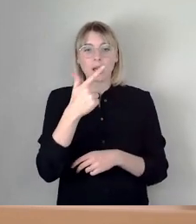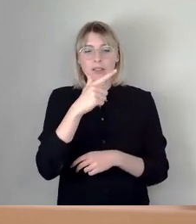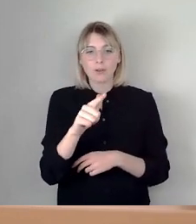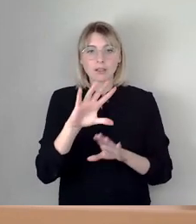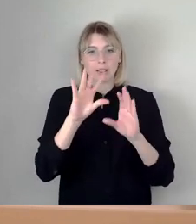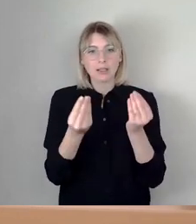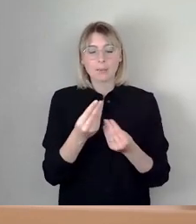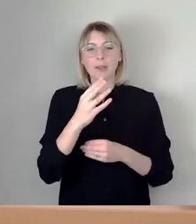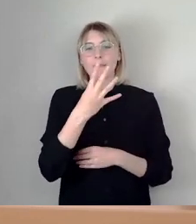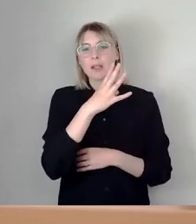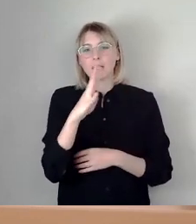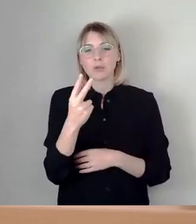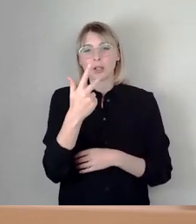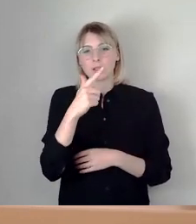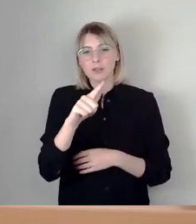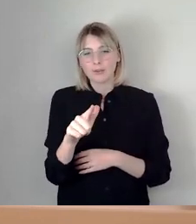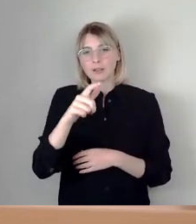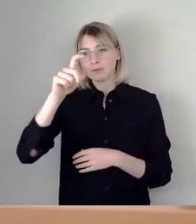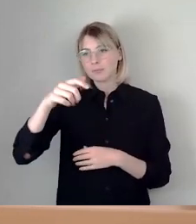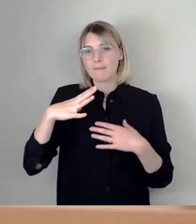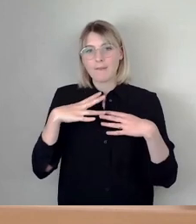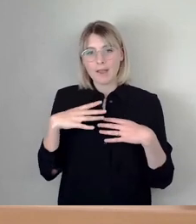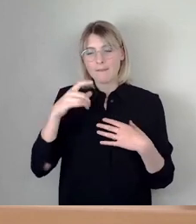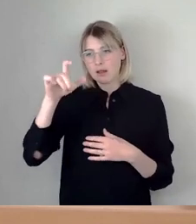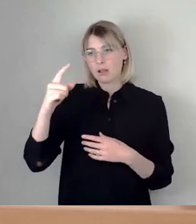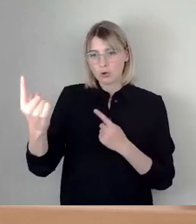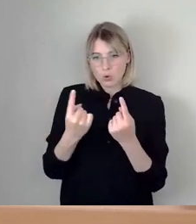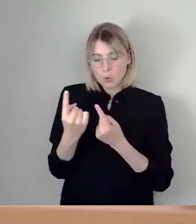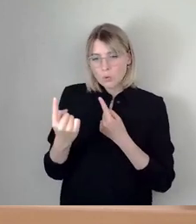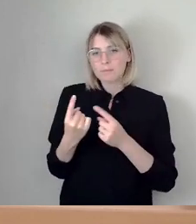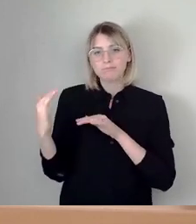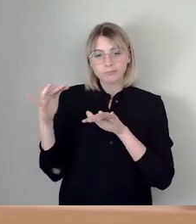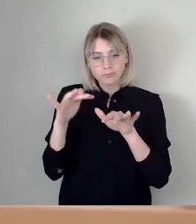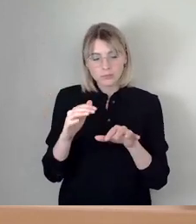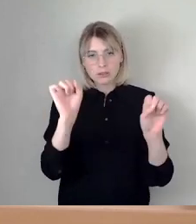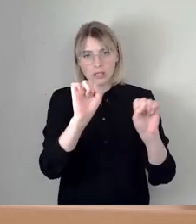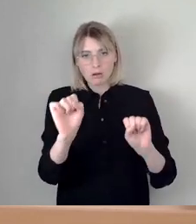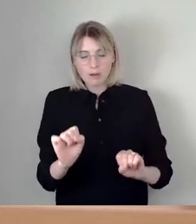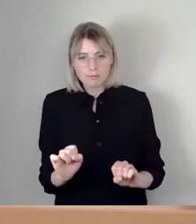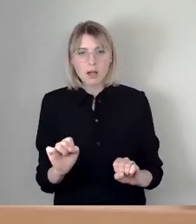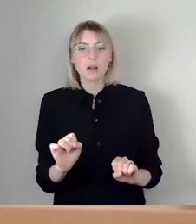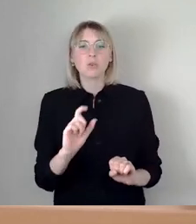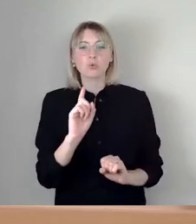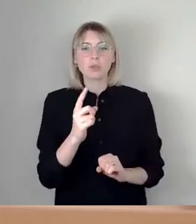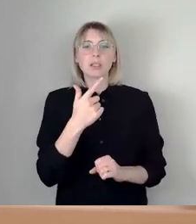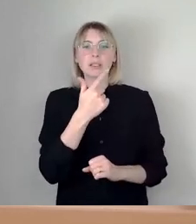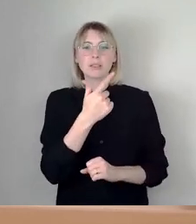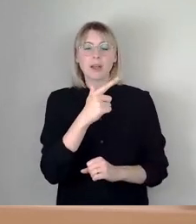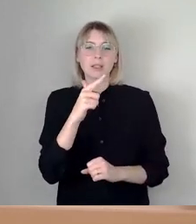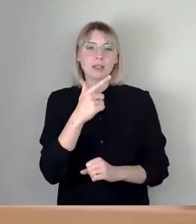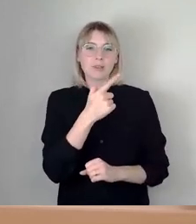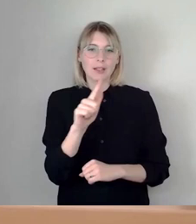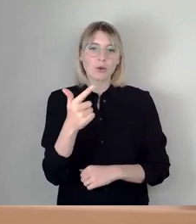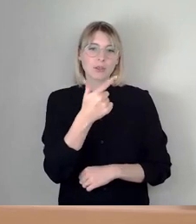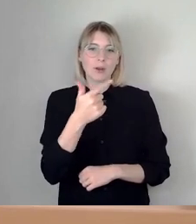Freiwillige im Rahmen von 124 Putzaktionen engagiert und seit 2022 ist dieses Angebot für